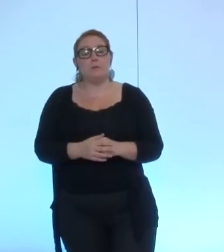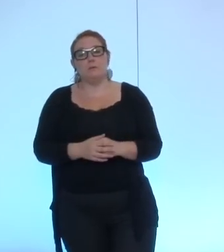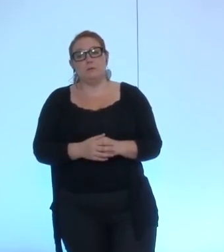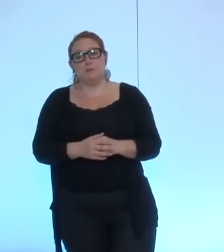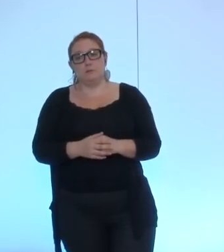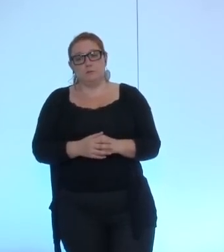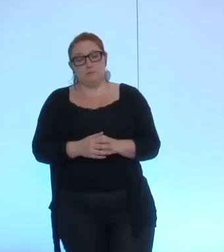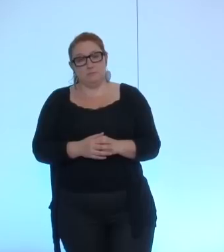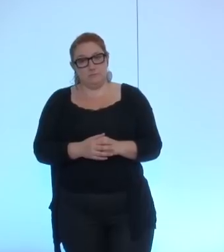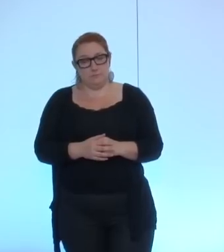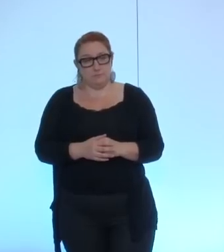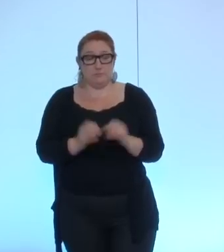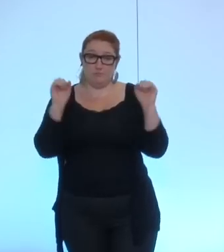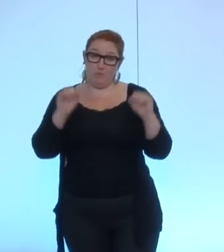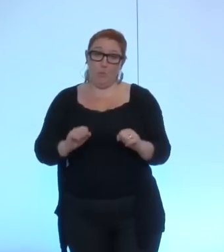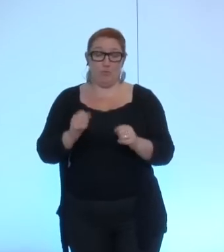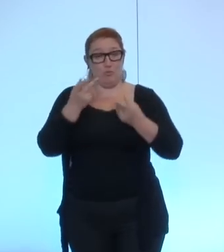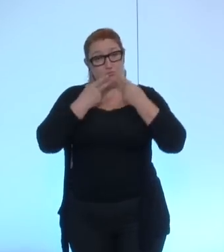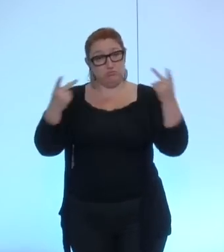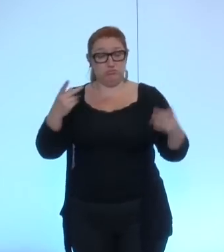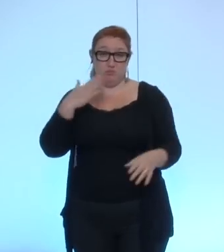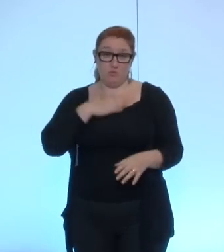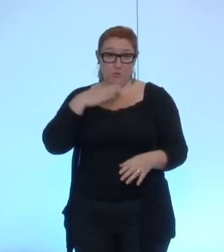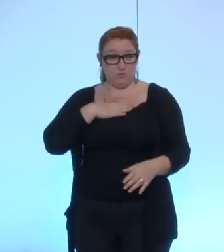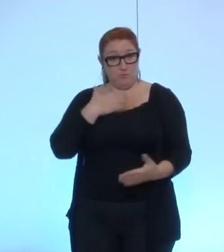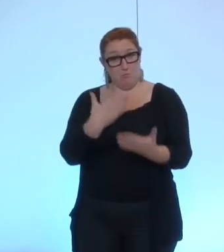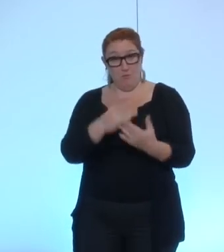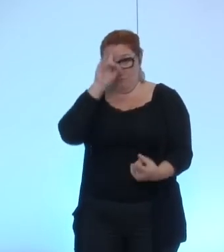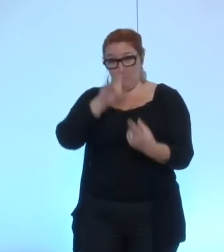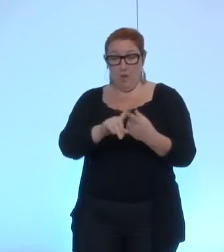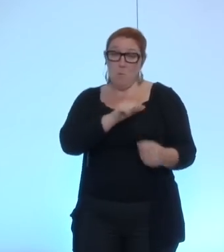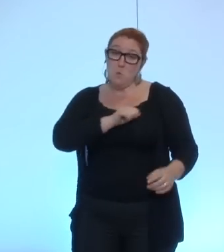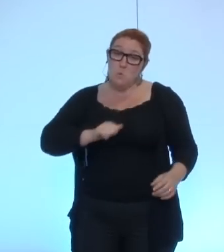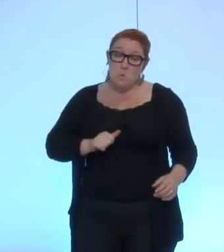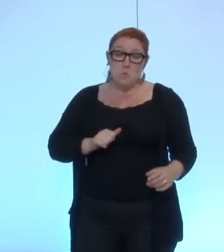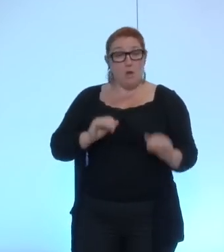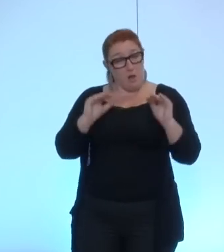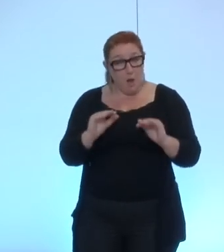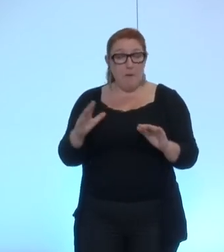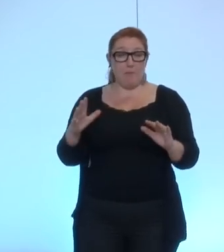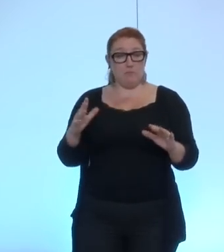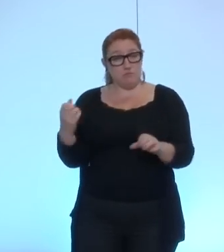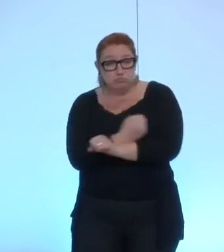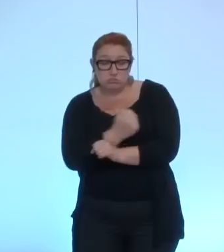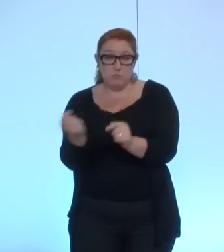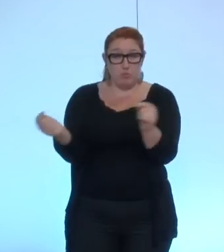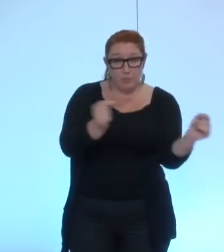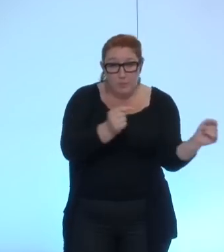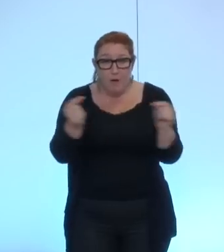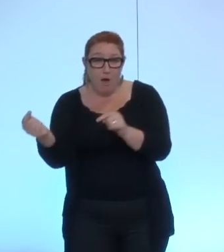conseil municipal débattre discuter et trouver des points d'atterrissage